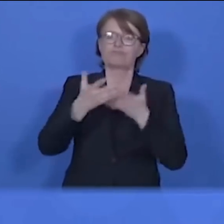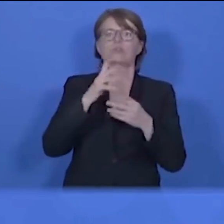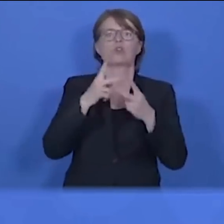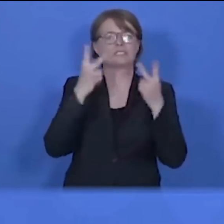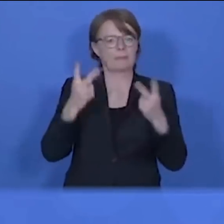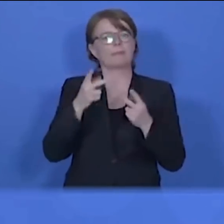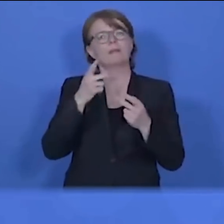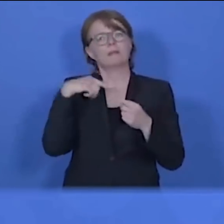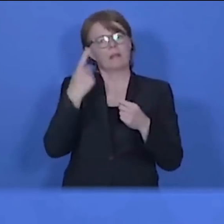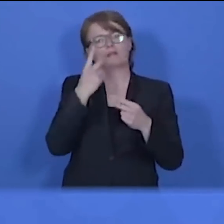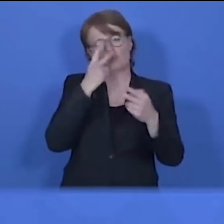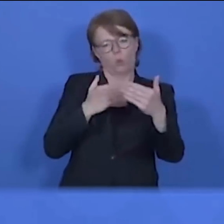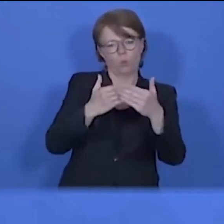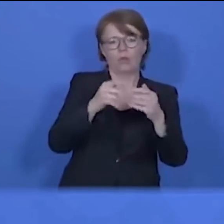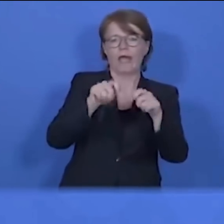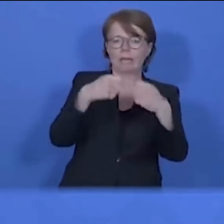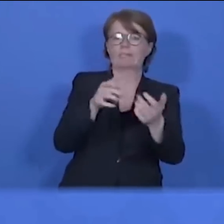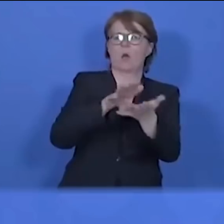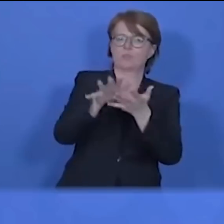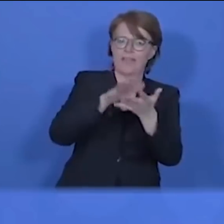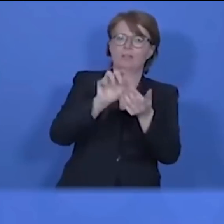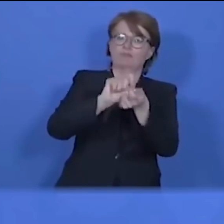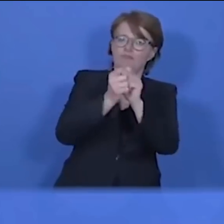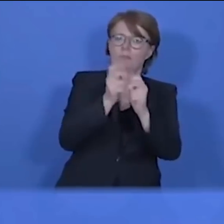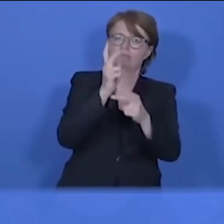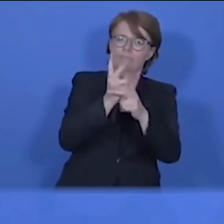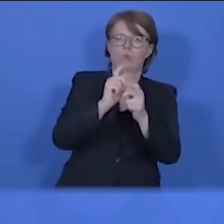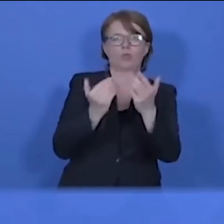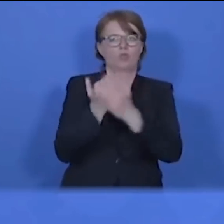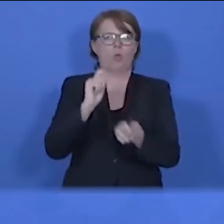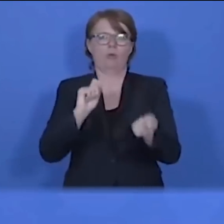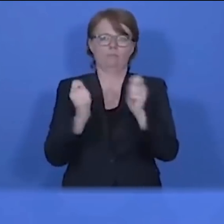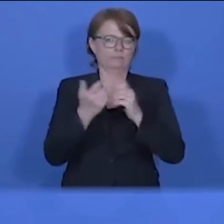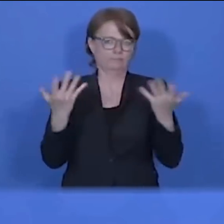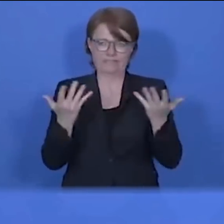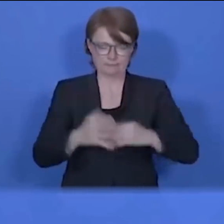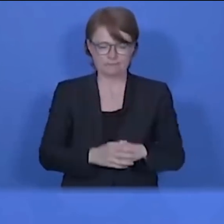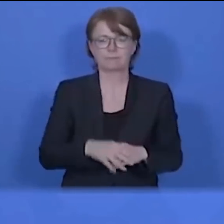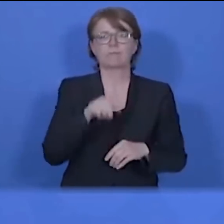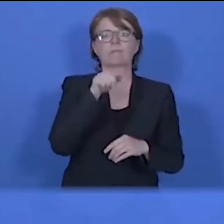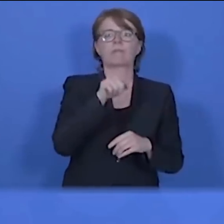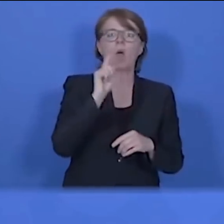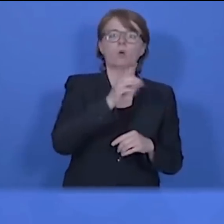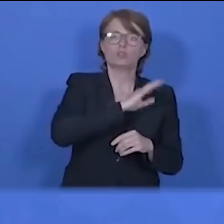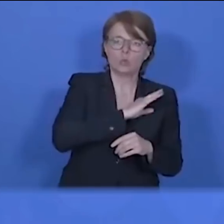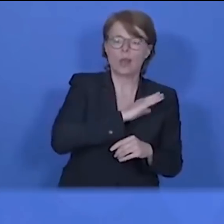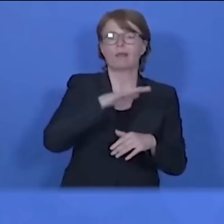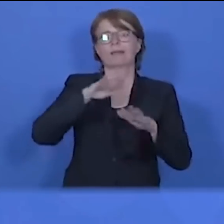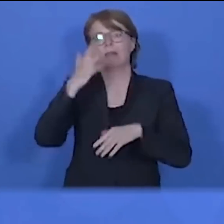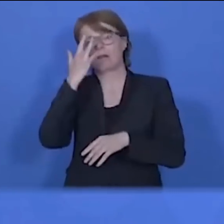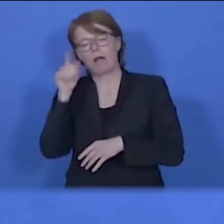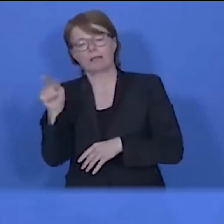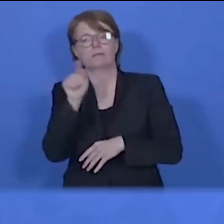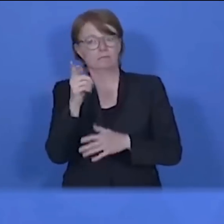auswerten und sehr klare Entscheidungen fällen, in welcher Folge und in welcher Art und Weise Schule, Kita